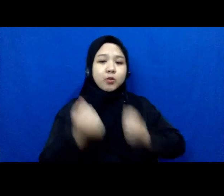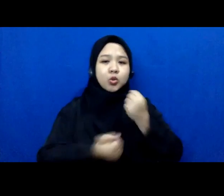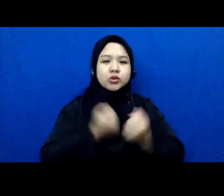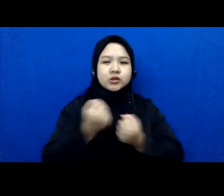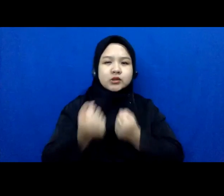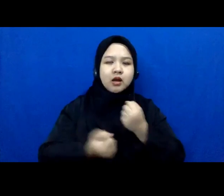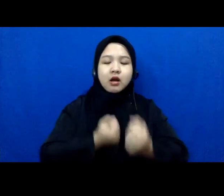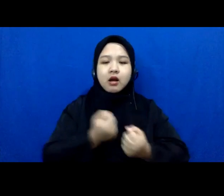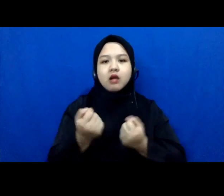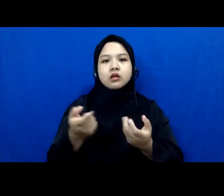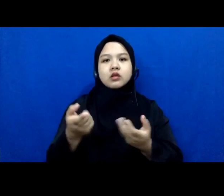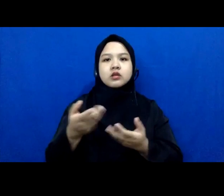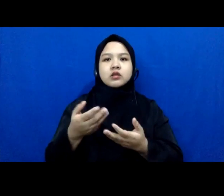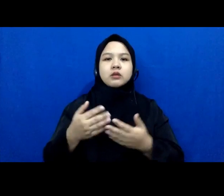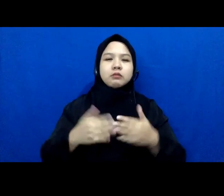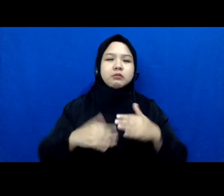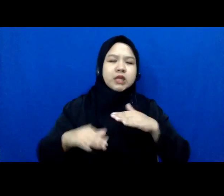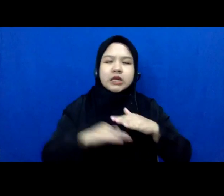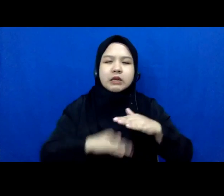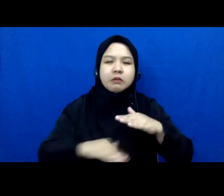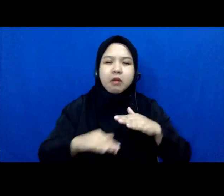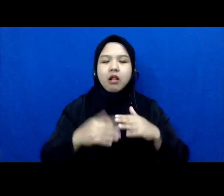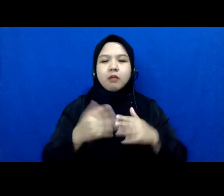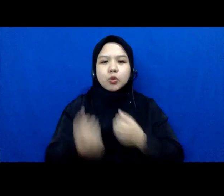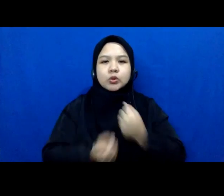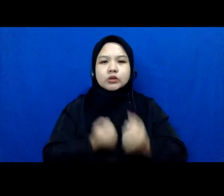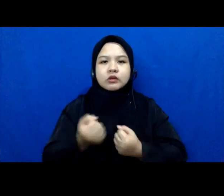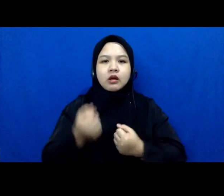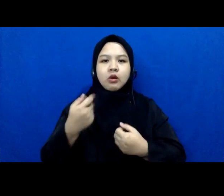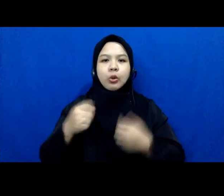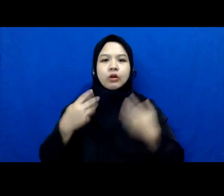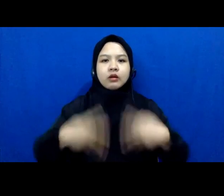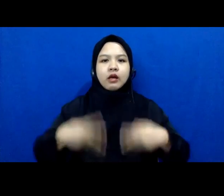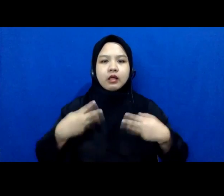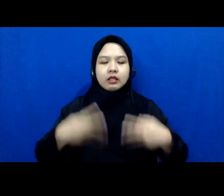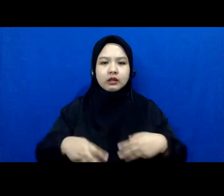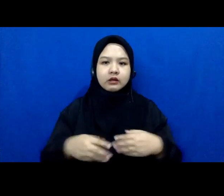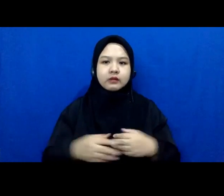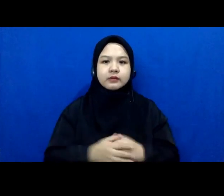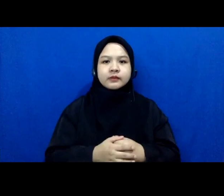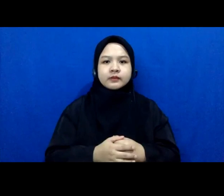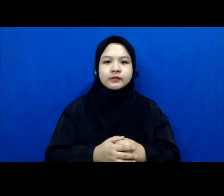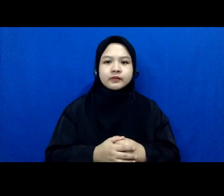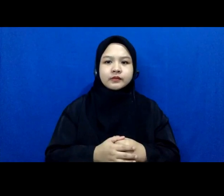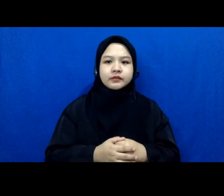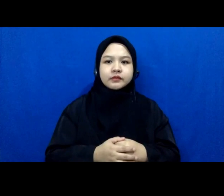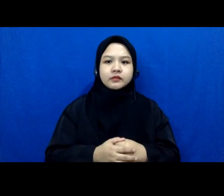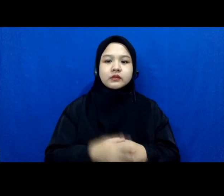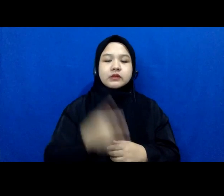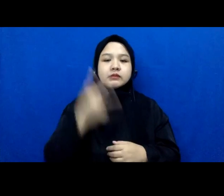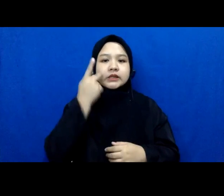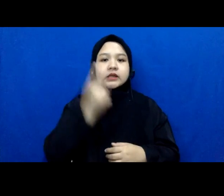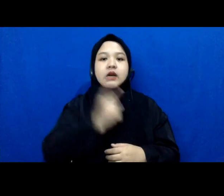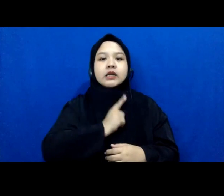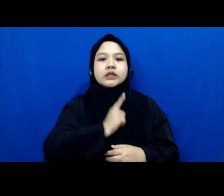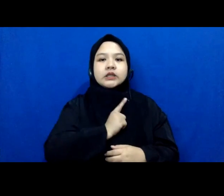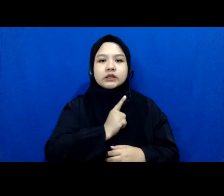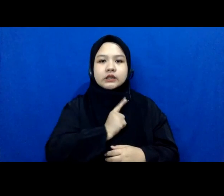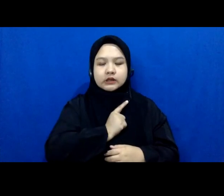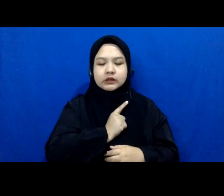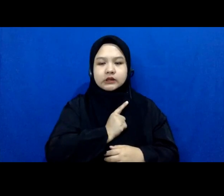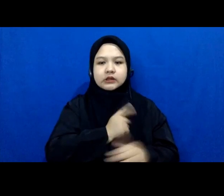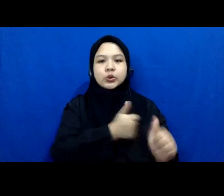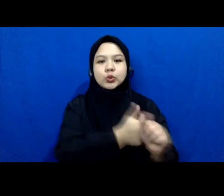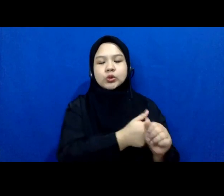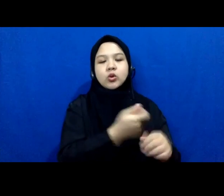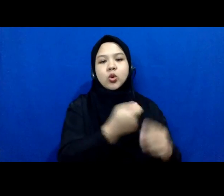situasi yang memang kurang baik dengan penerapan undang-undang ITE ini adalah menjaga diri dengan mengikuti kode